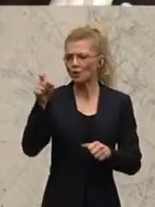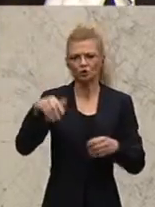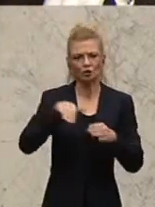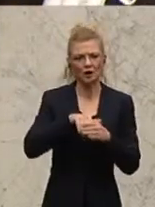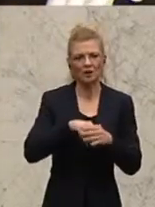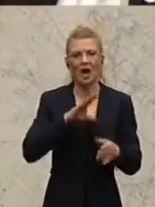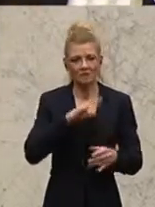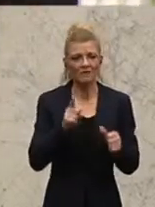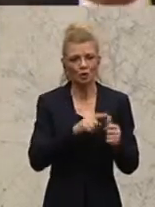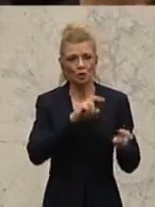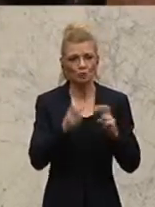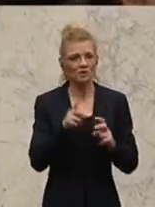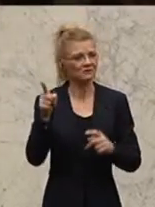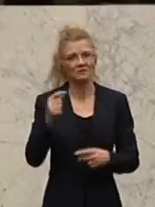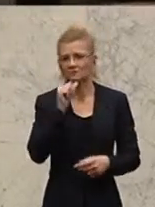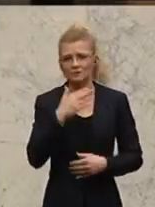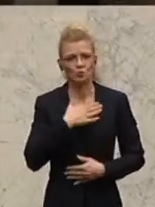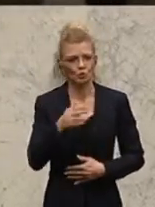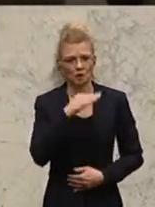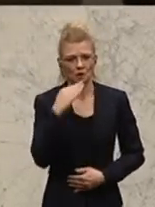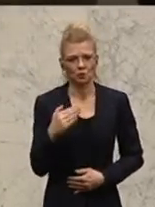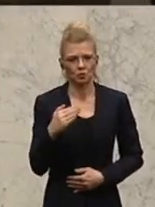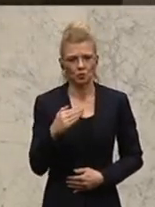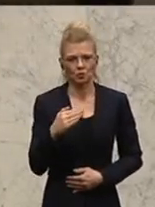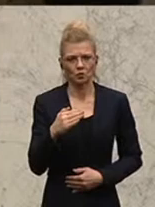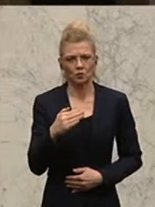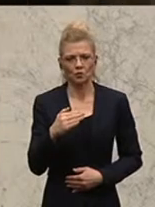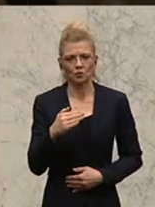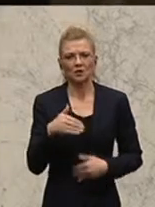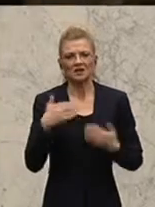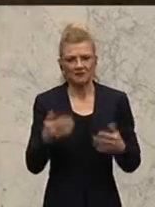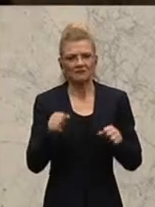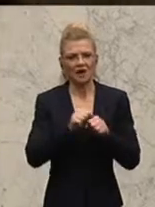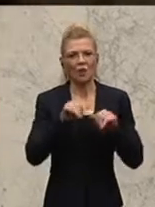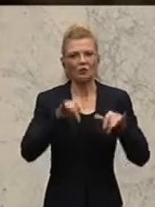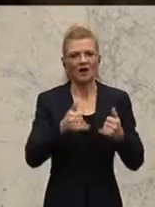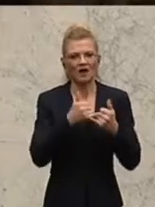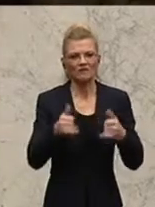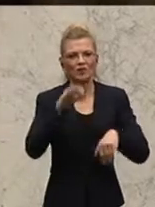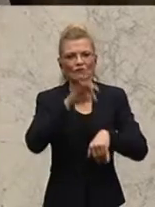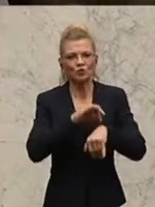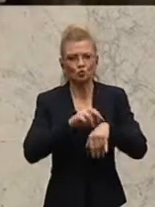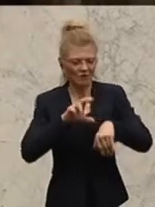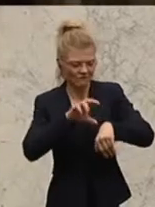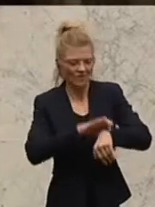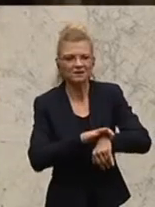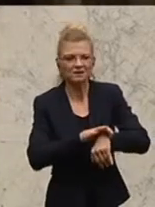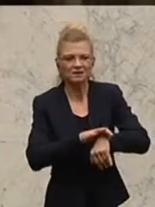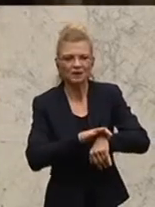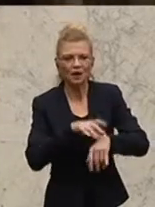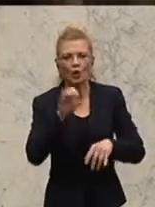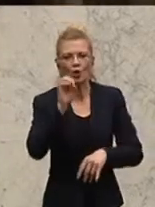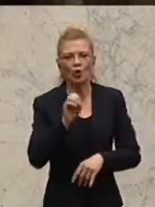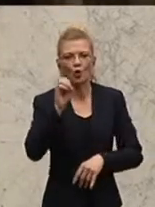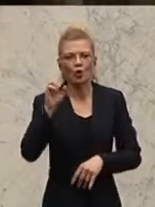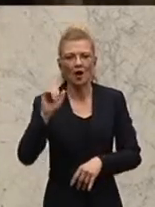Entschlossenheit, der Mut. Dann kommt auch die Fußfessel des ÖAB zum Tragen, befürchte ich. Es gehen die Grünen